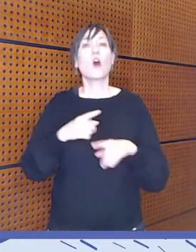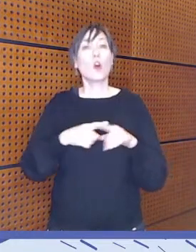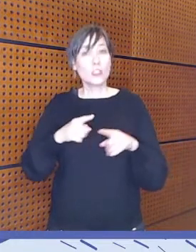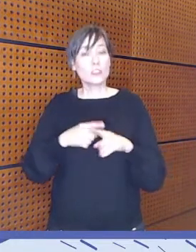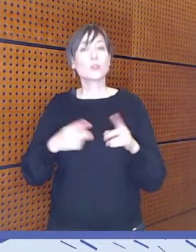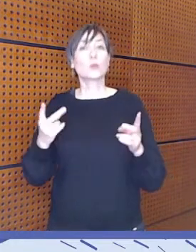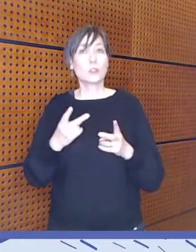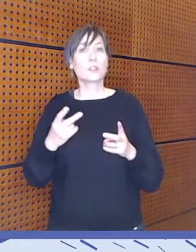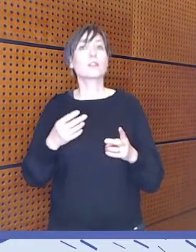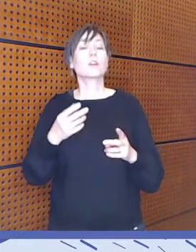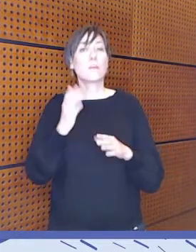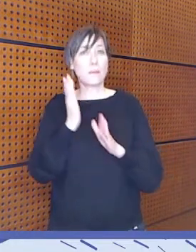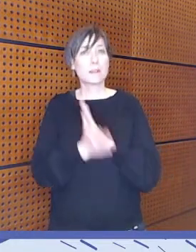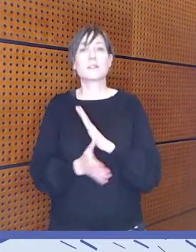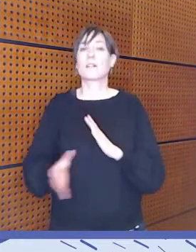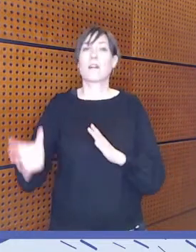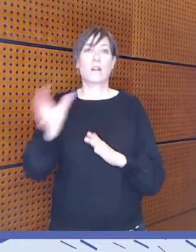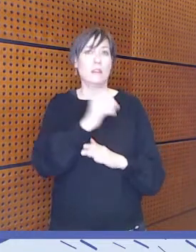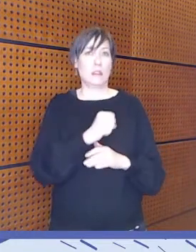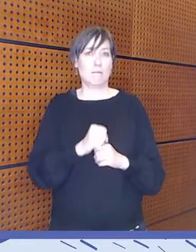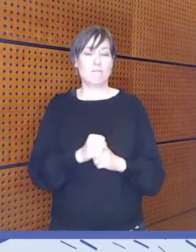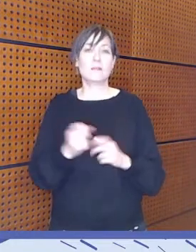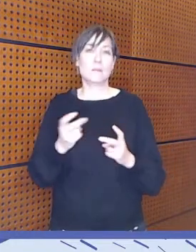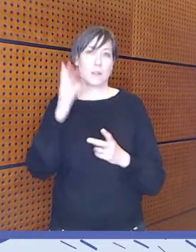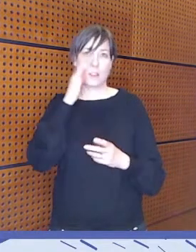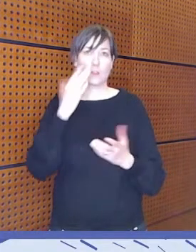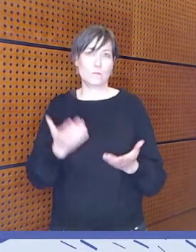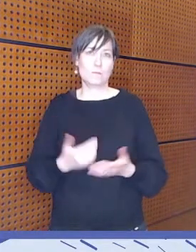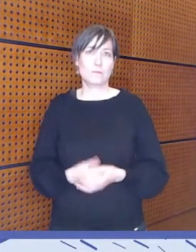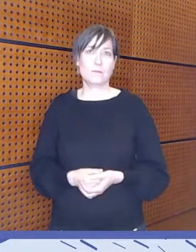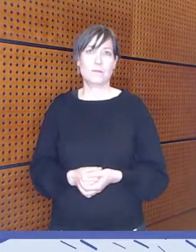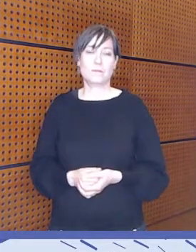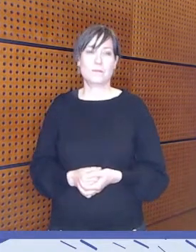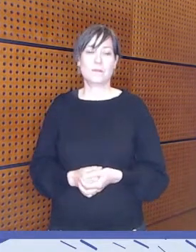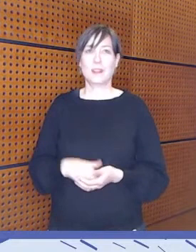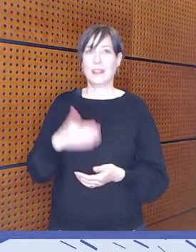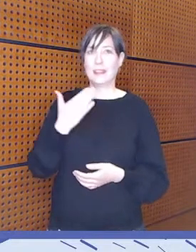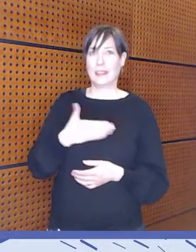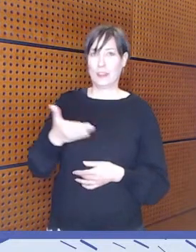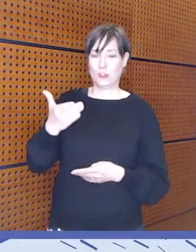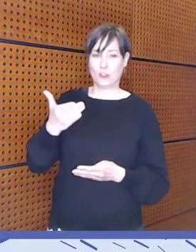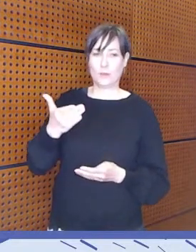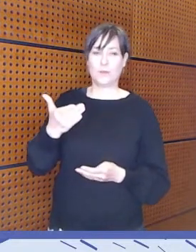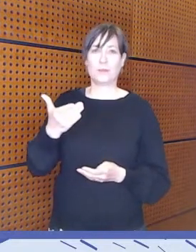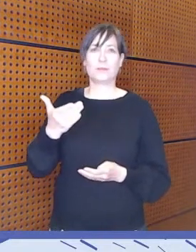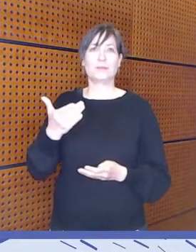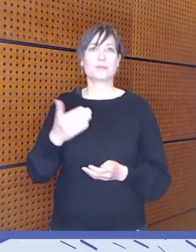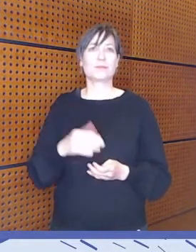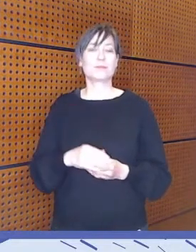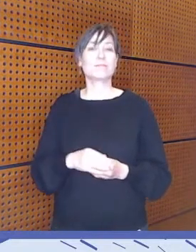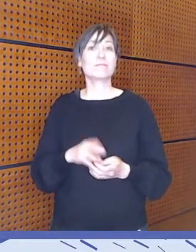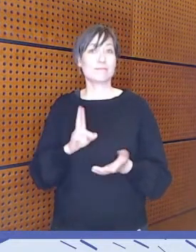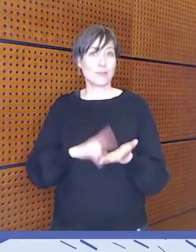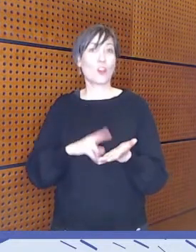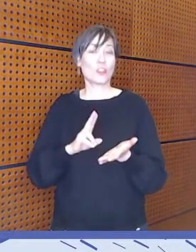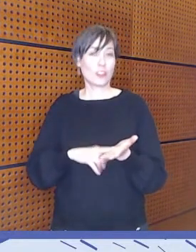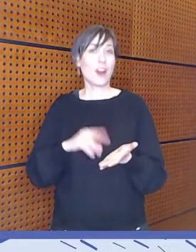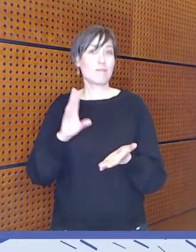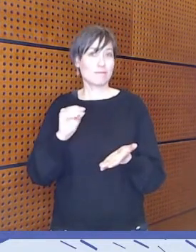Muun muassa tämmöisiä ajatuksia herättää tämä aihe. Kiitos. Toden totta,